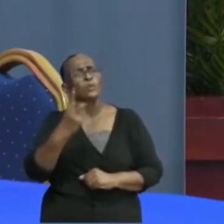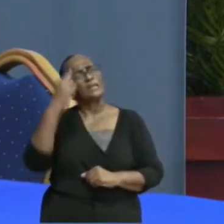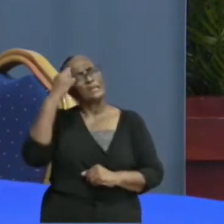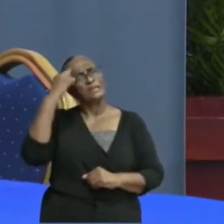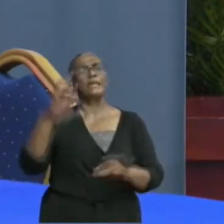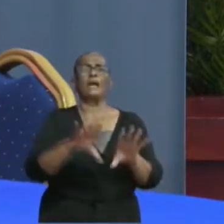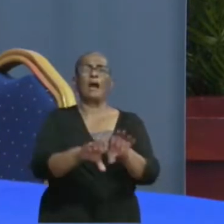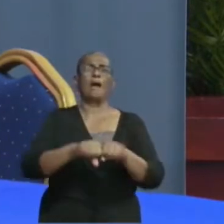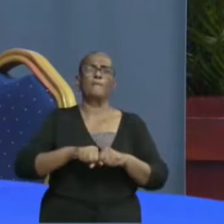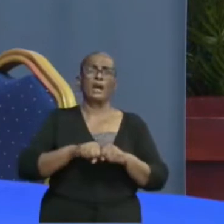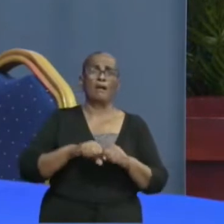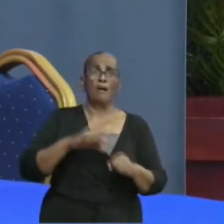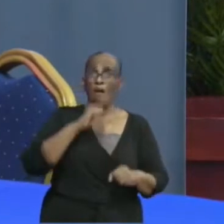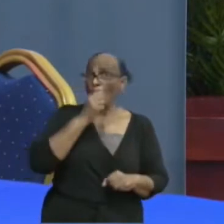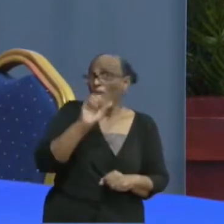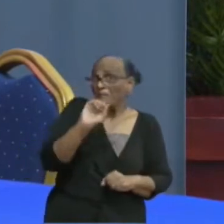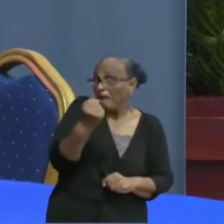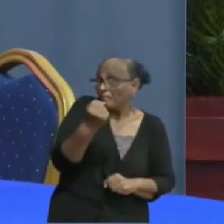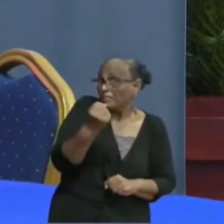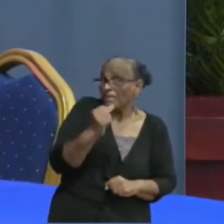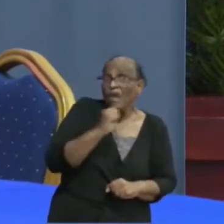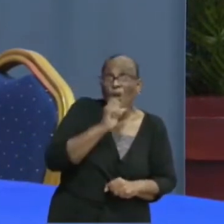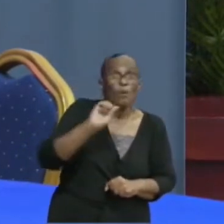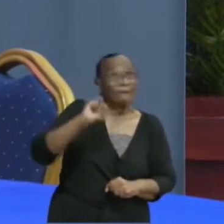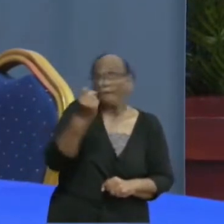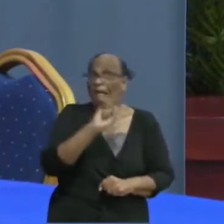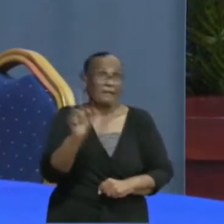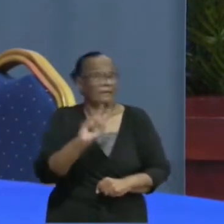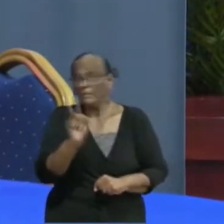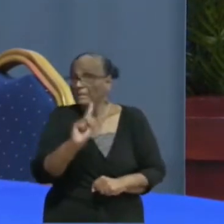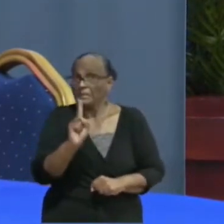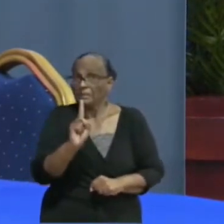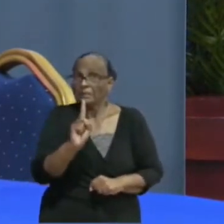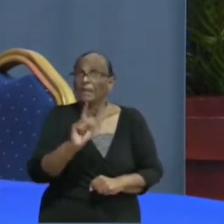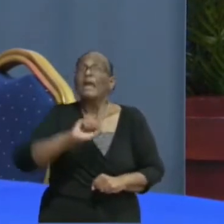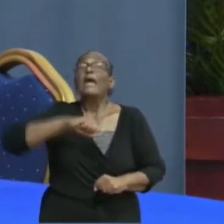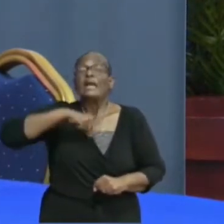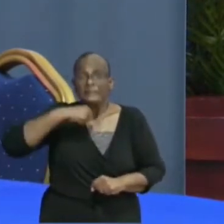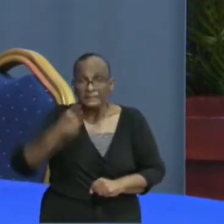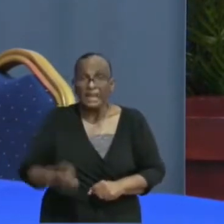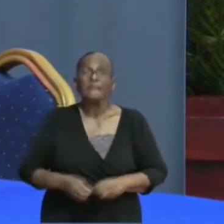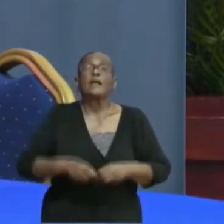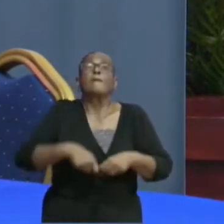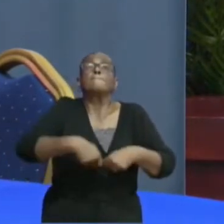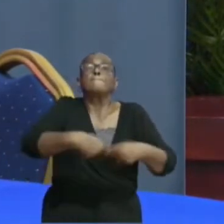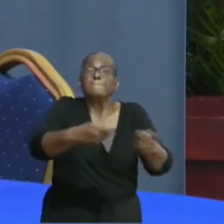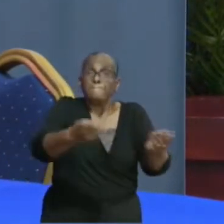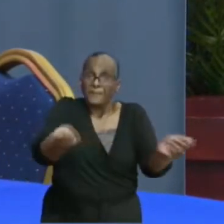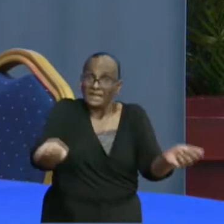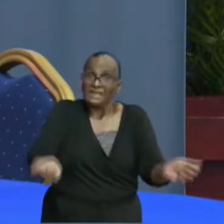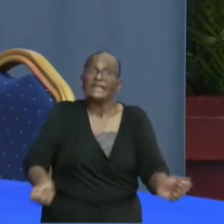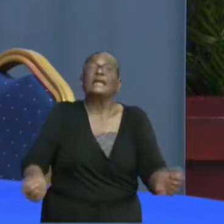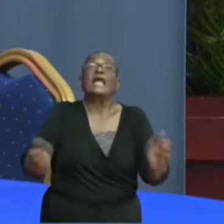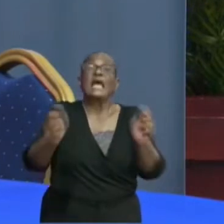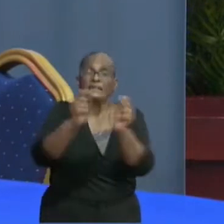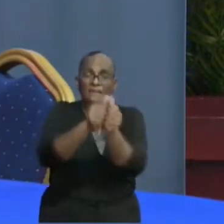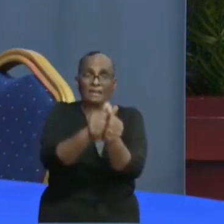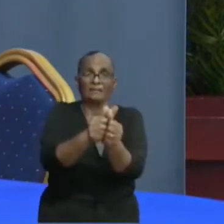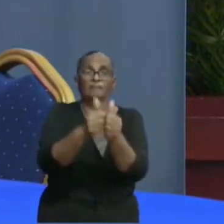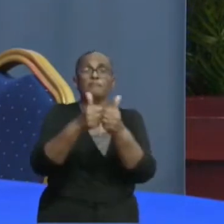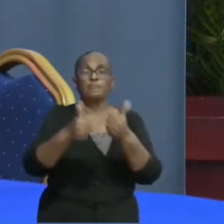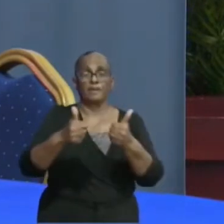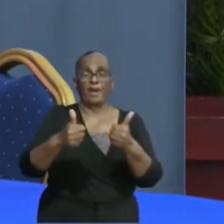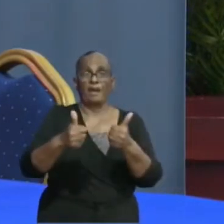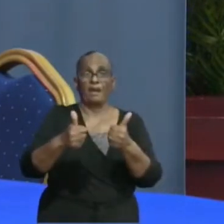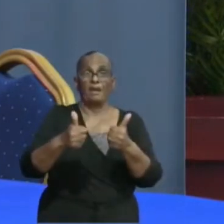over wat wel en wat niet kan voordat we het presenteren aan het bevoegd gezag en voordat het dus daar beklonken wordt. Zo ook